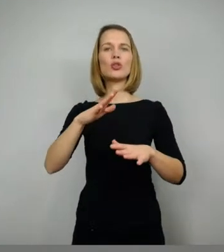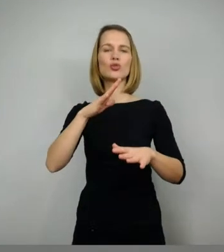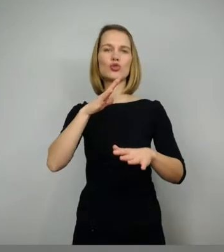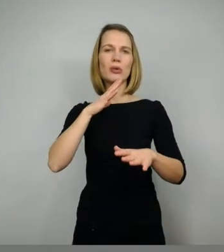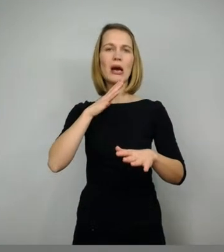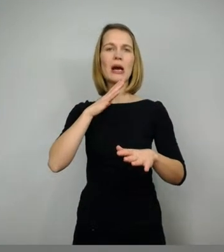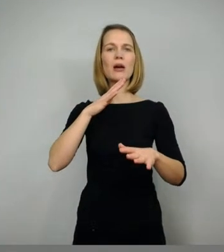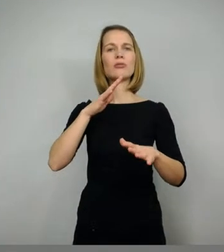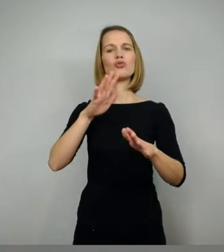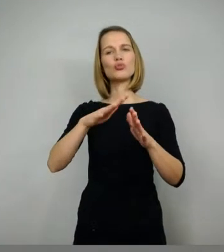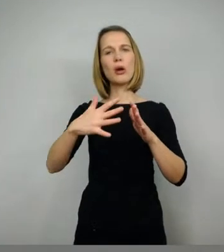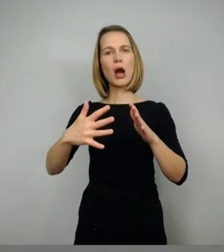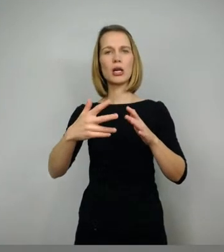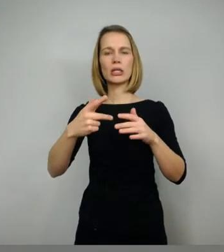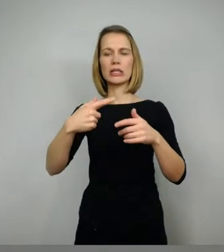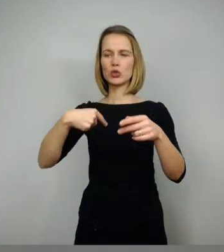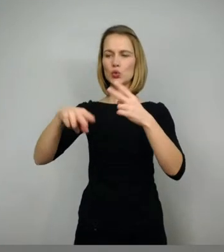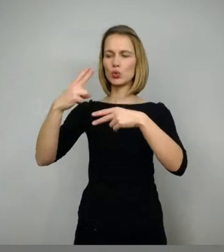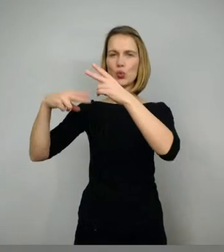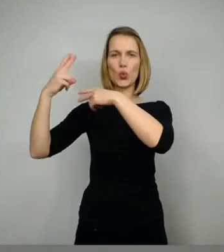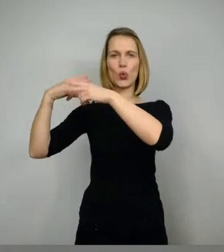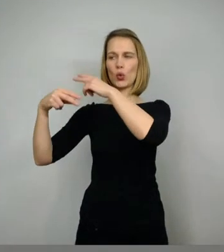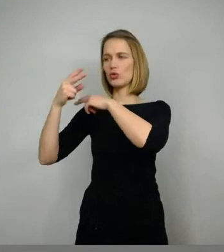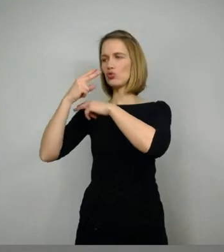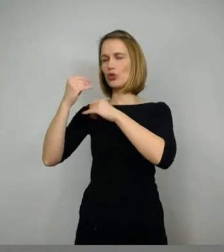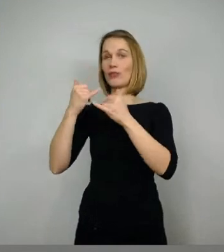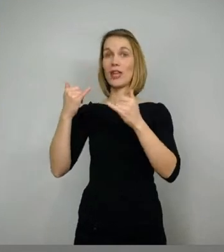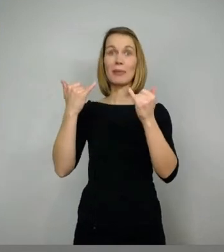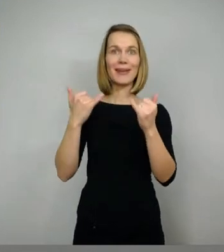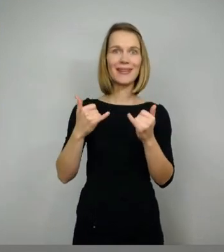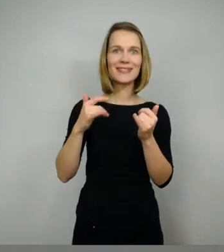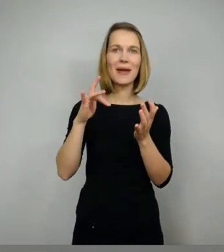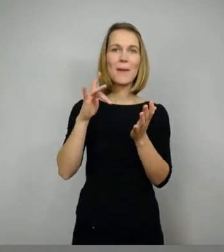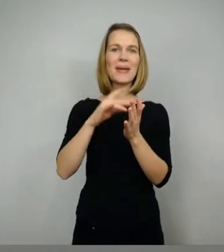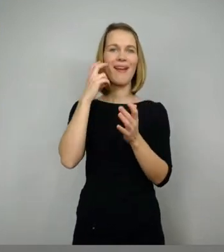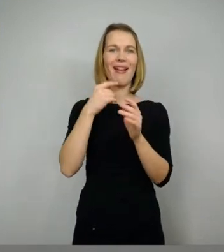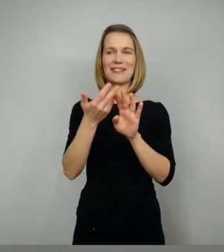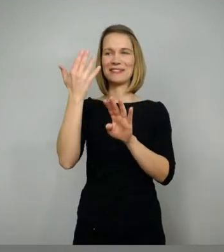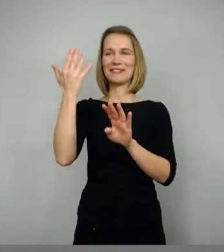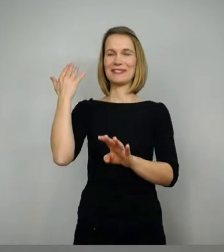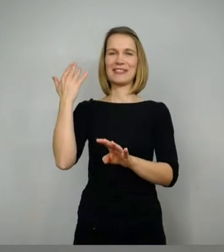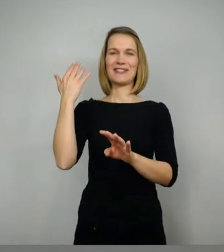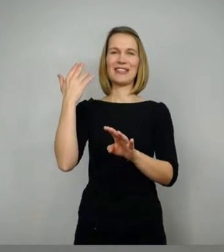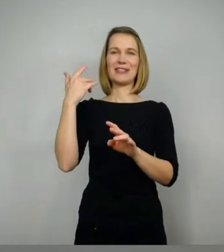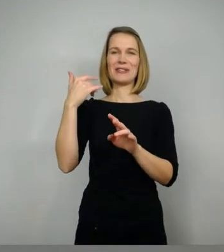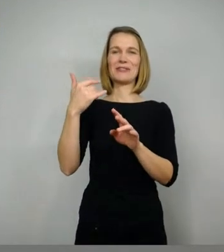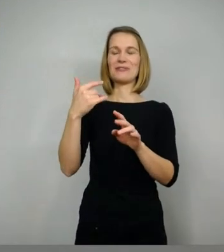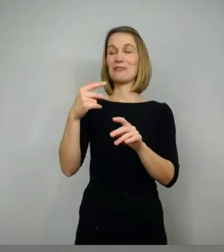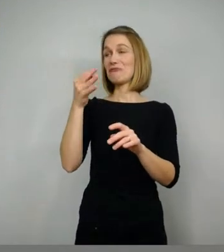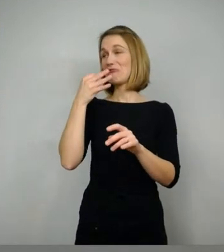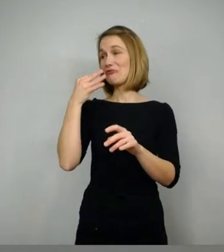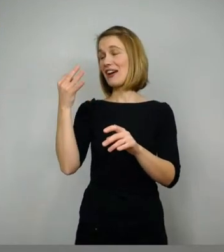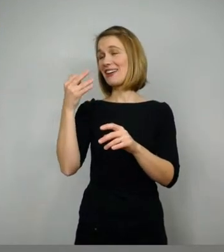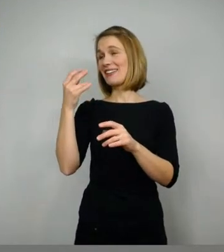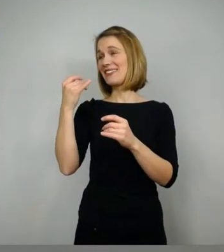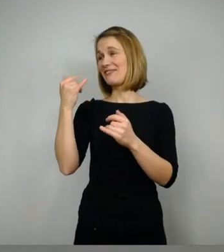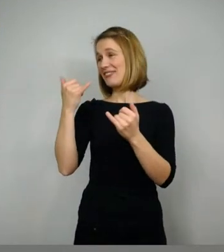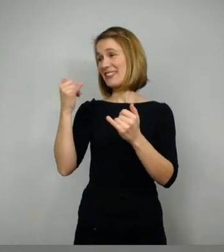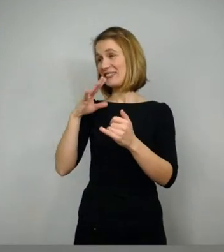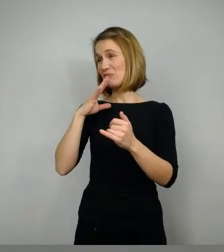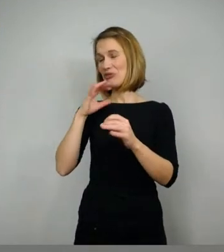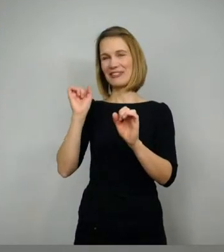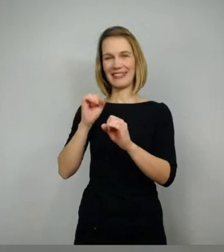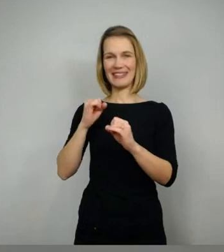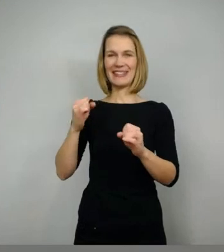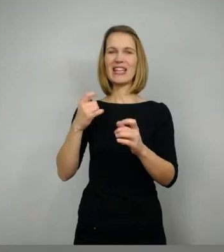Aber wir können natürlich jetzt nicht jemanden fragen, im Mittelalter wurde das auch wirklich so gesprochen. Ja, also es ist schon ein Stück weit Rekonstruktion, aber eine plausible